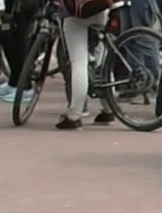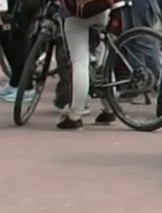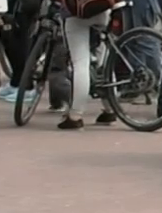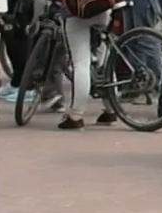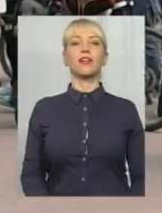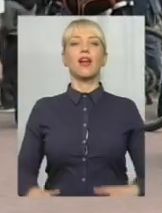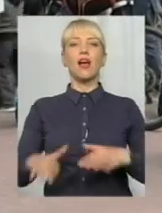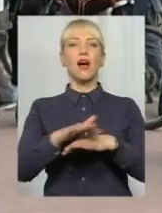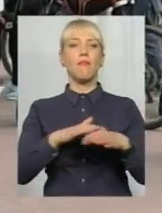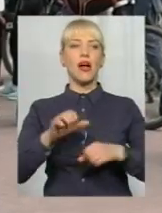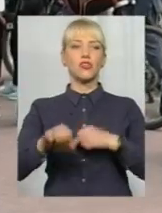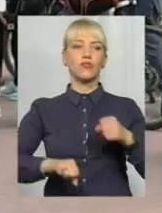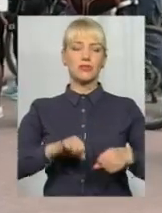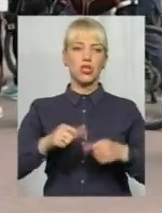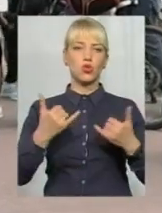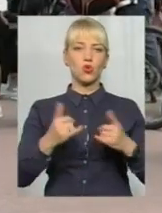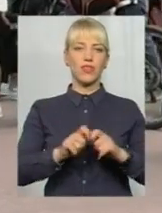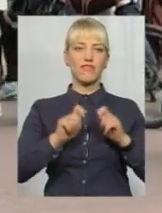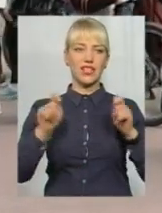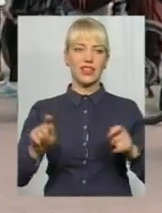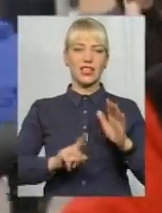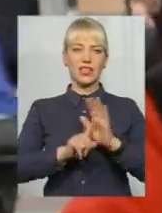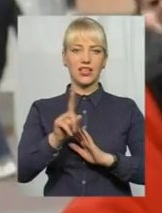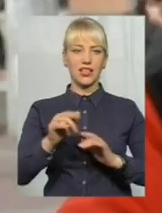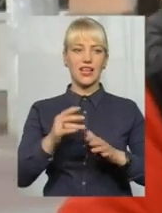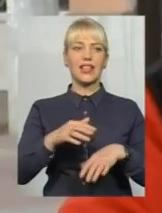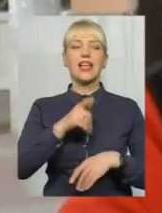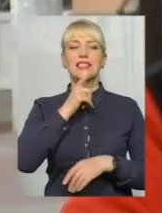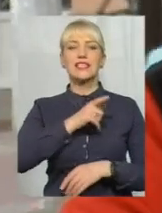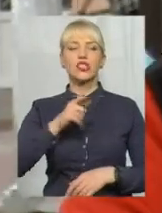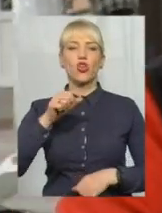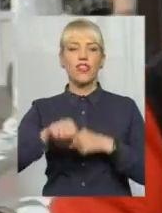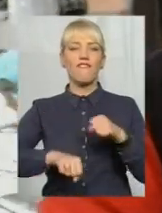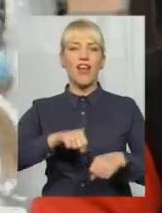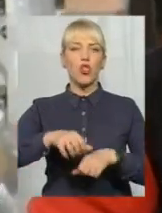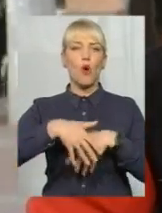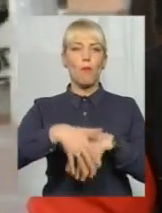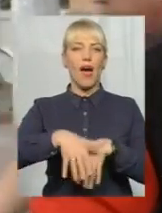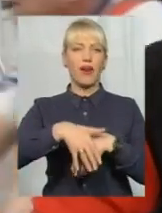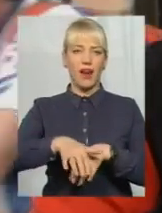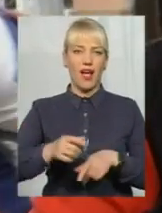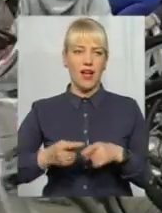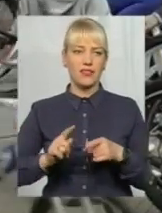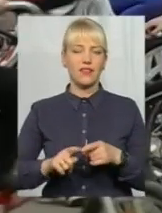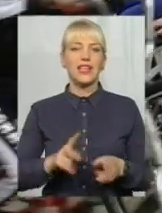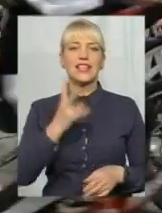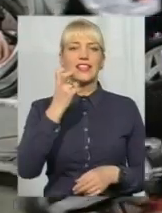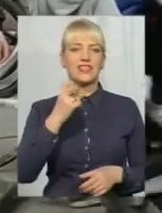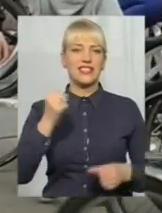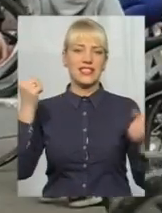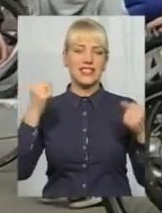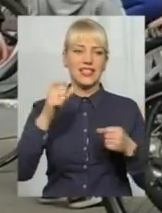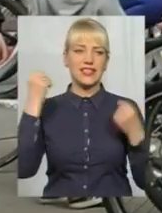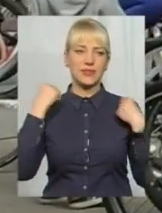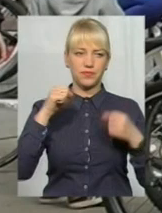Масовим заїздом сьогодні відкрили сезон велопарадів у Хмельницькому. На двоколісні пересіли близько двох сотень містян. На старт